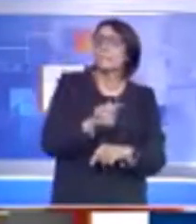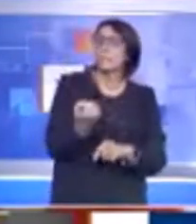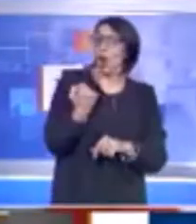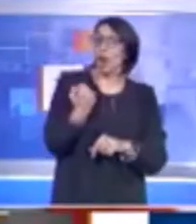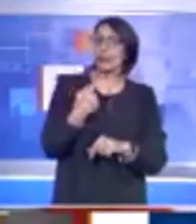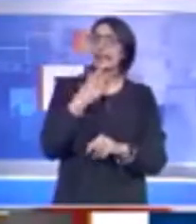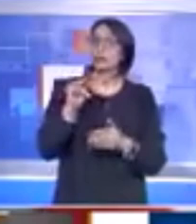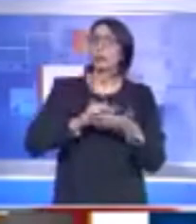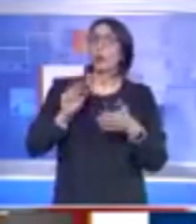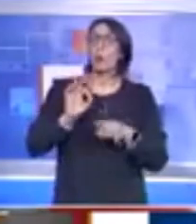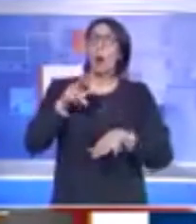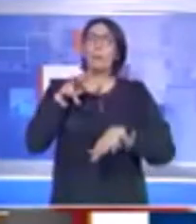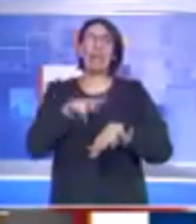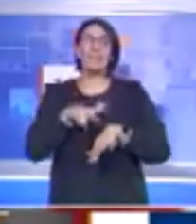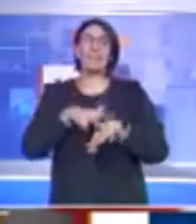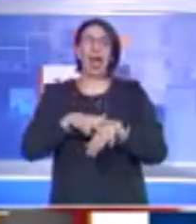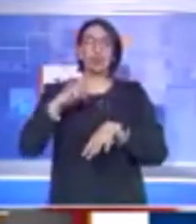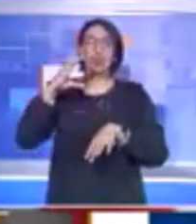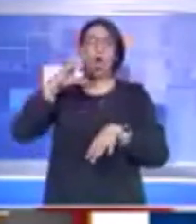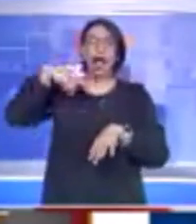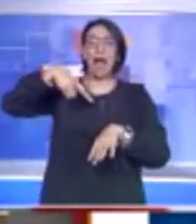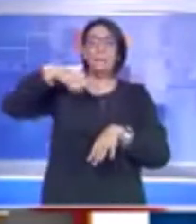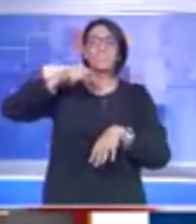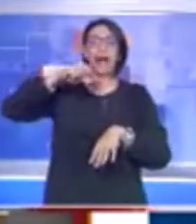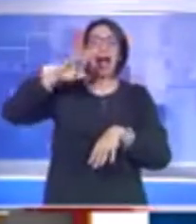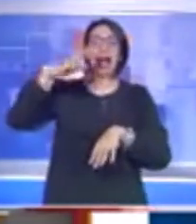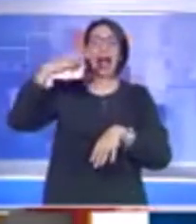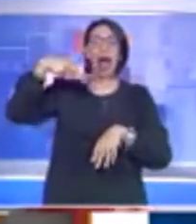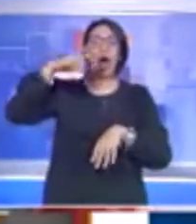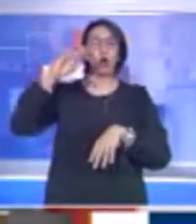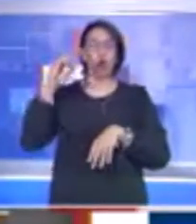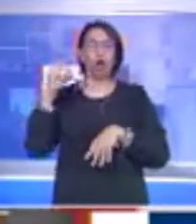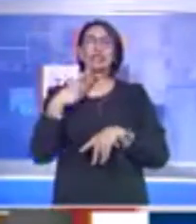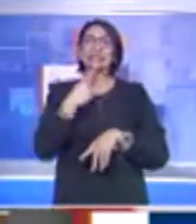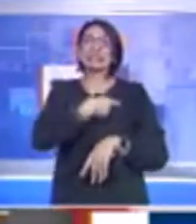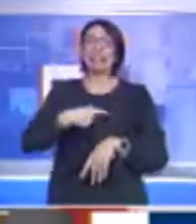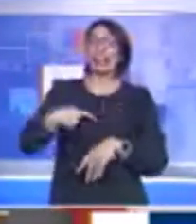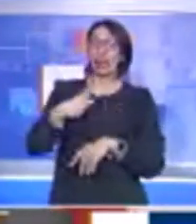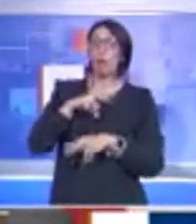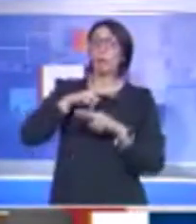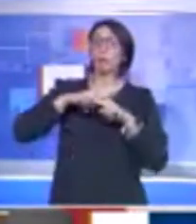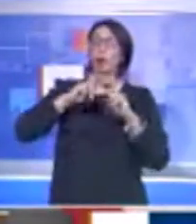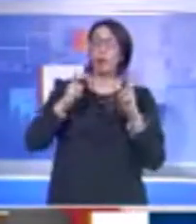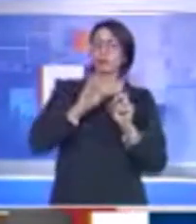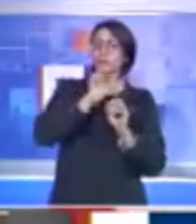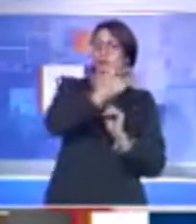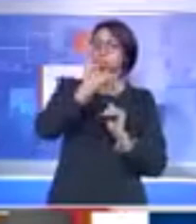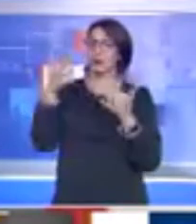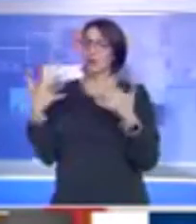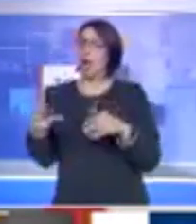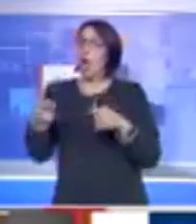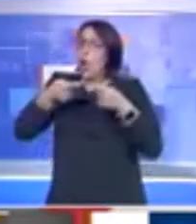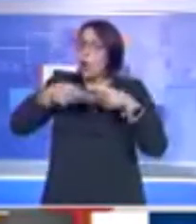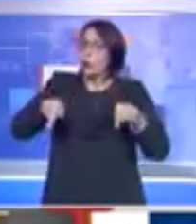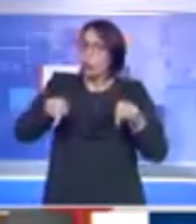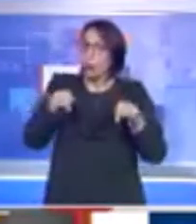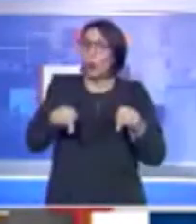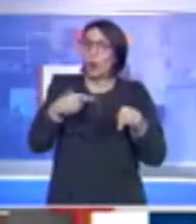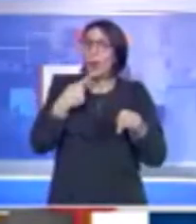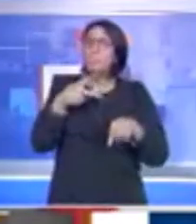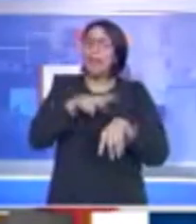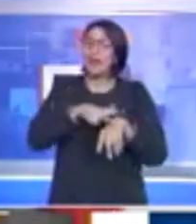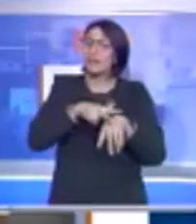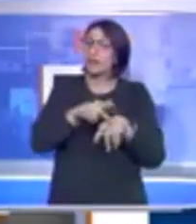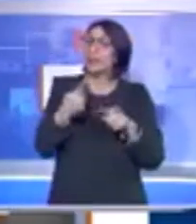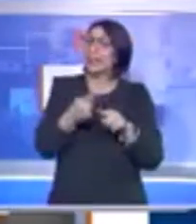scritto il prefetto Michele Campanaro in una lettera inviata ai sindaci della provincia. Nel corso della riunione, il prefetto ha